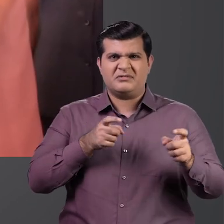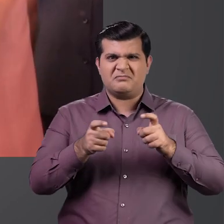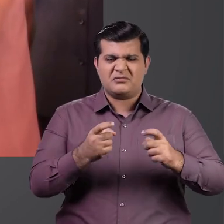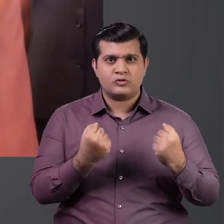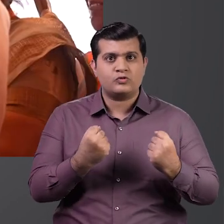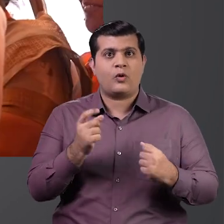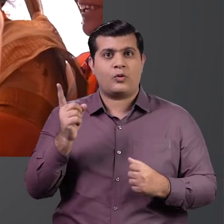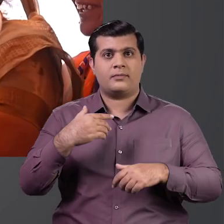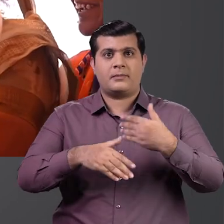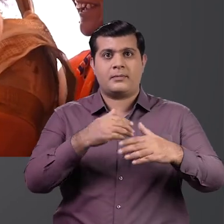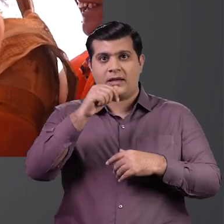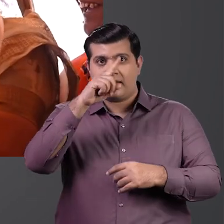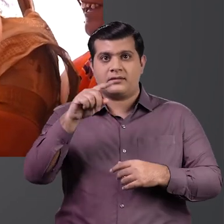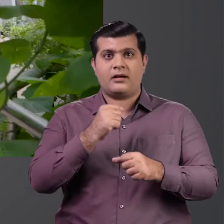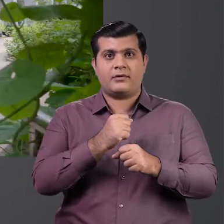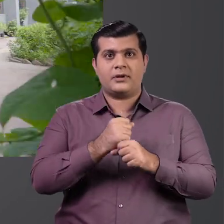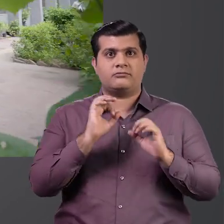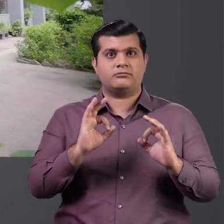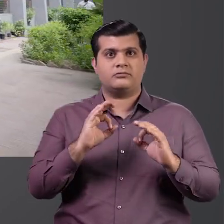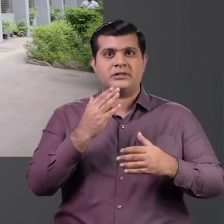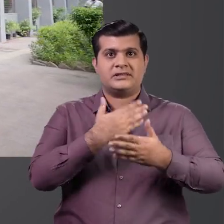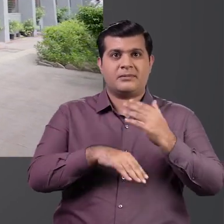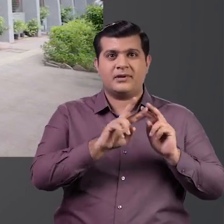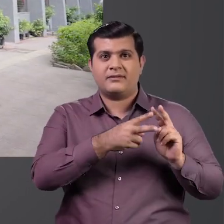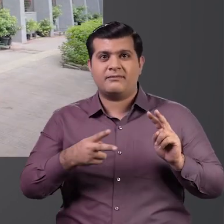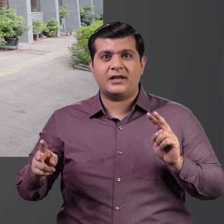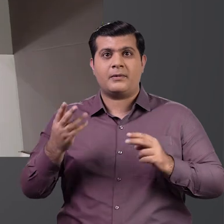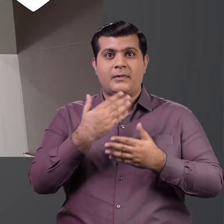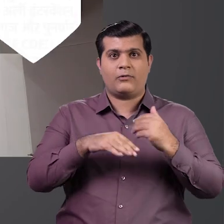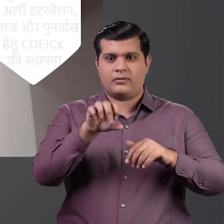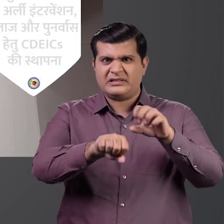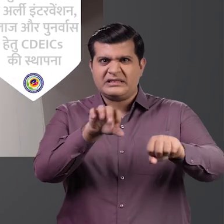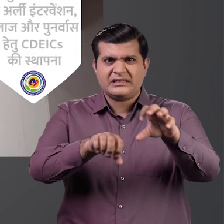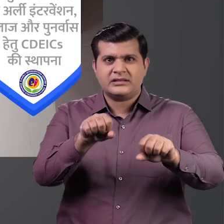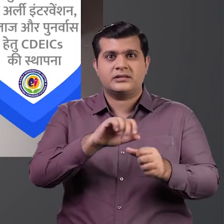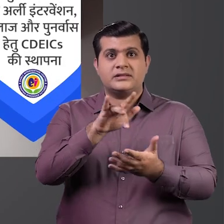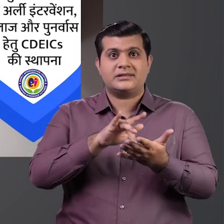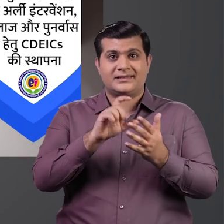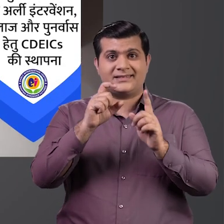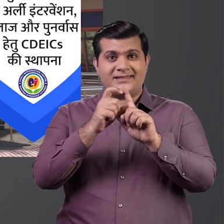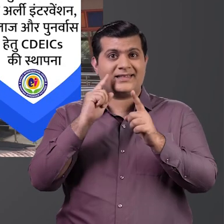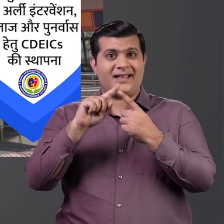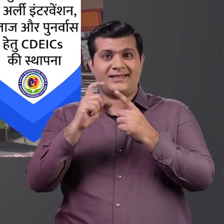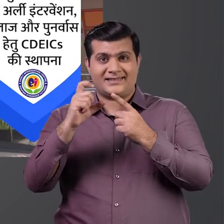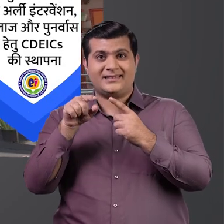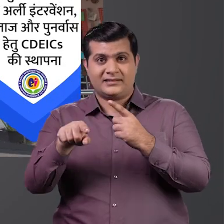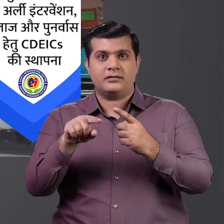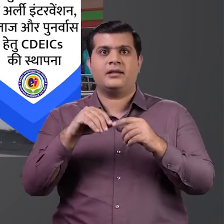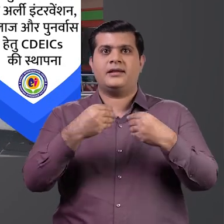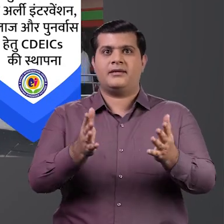नरेंद्र मोदी जी के सक्षम नेत्रितों में भारत सरकार के Cross Disability Early Intervention Centers यानि